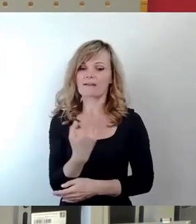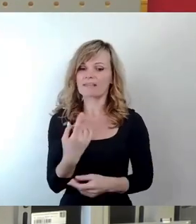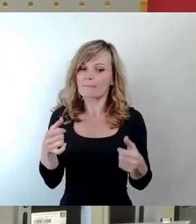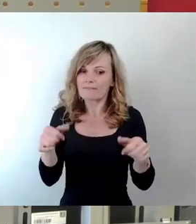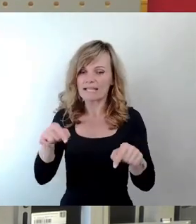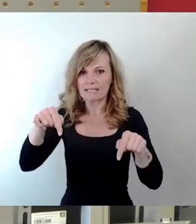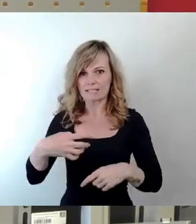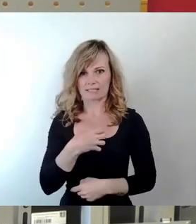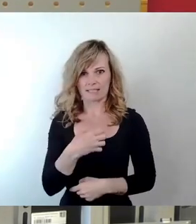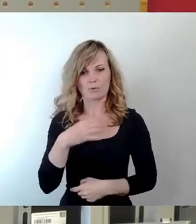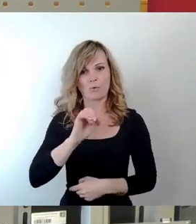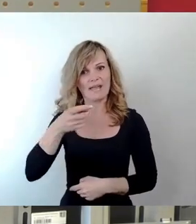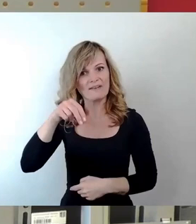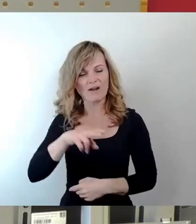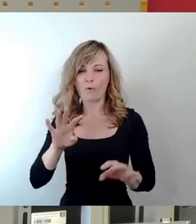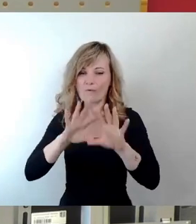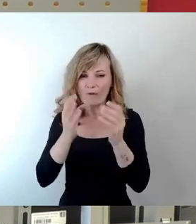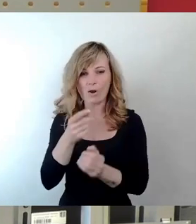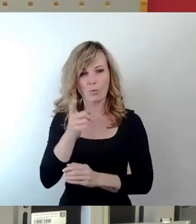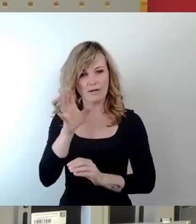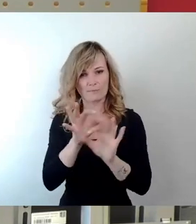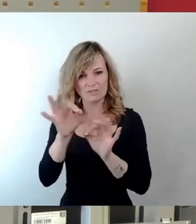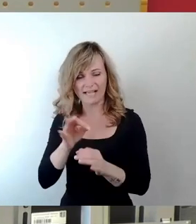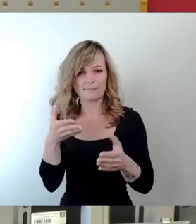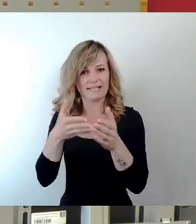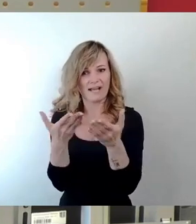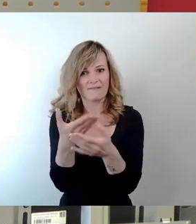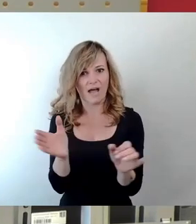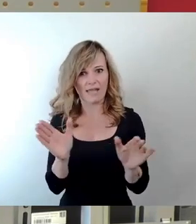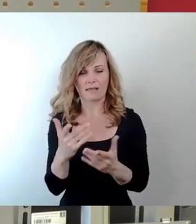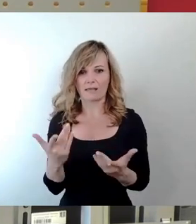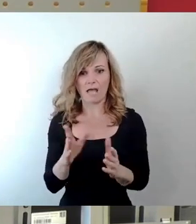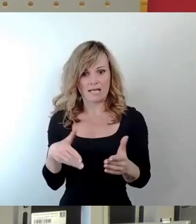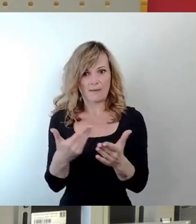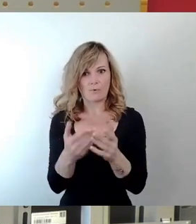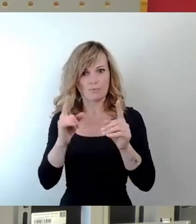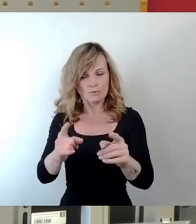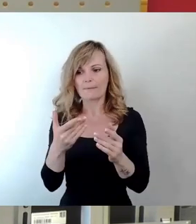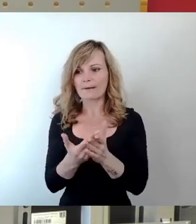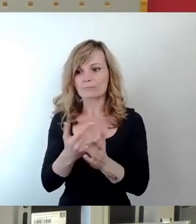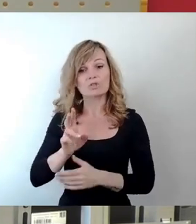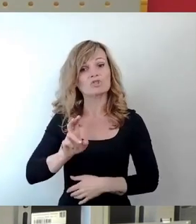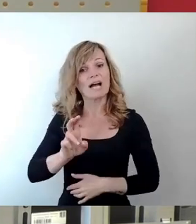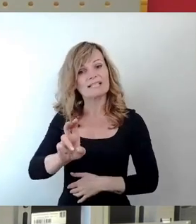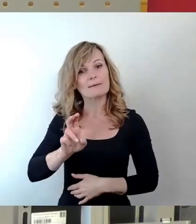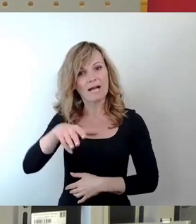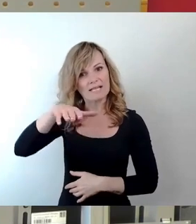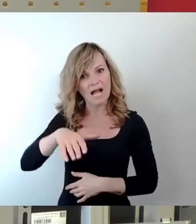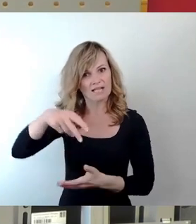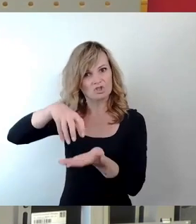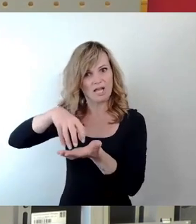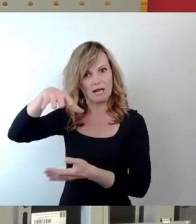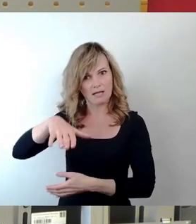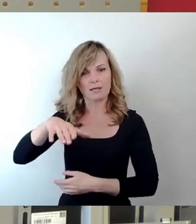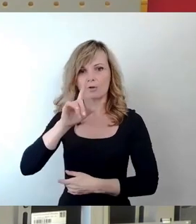ÖPNV auch komplett barrierefrei anzubieten. Wir schaffen es aber, bei den Straßenbahnhaltestellen bis heute nur zwei